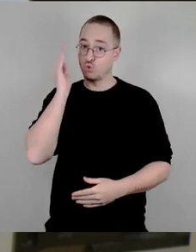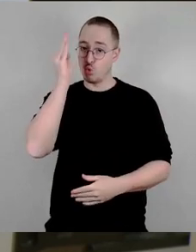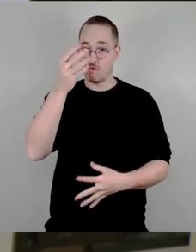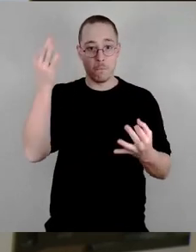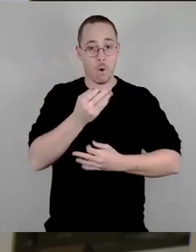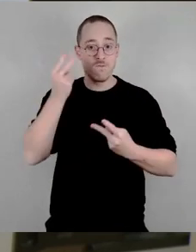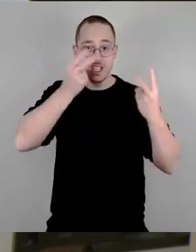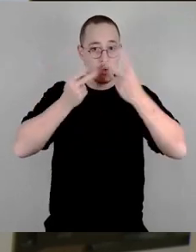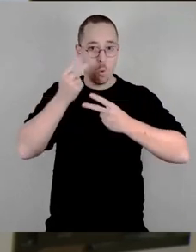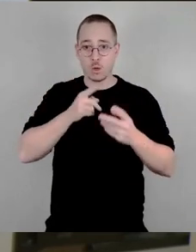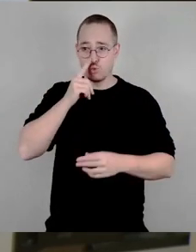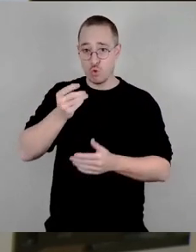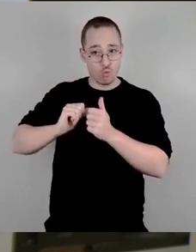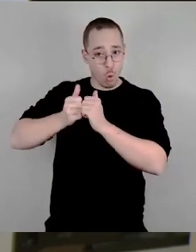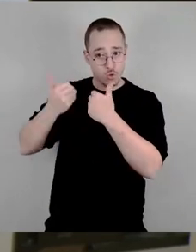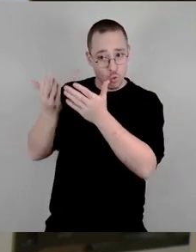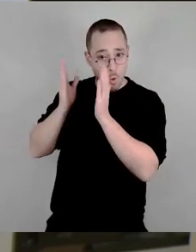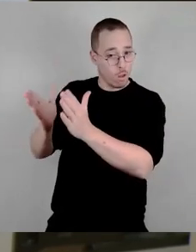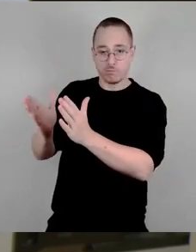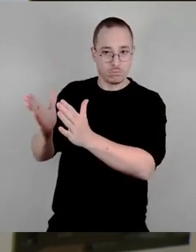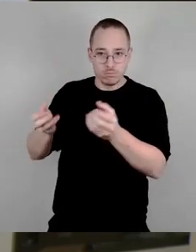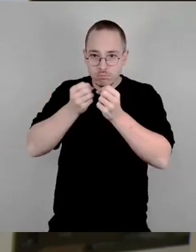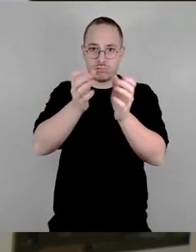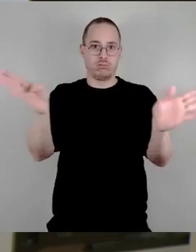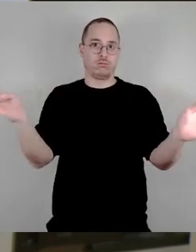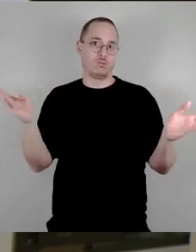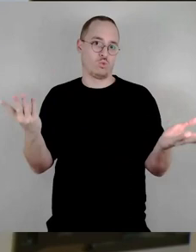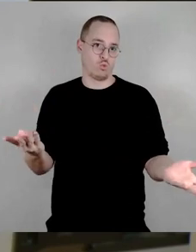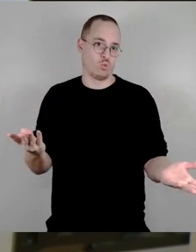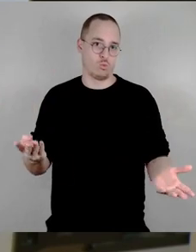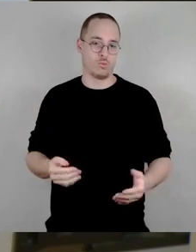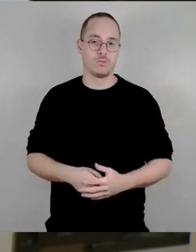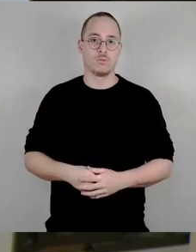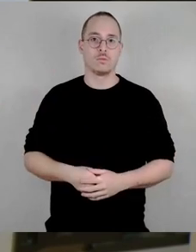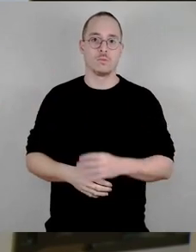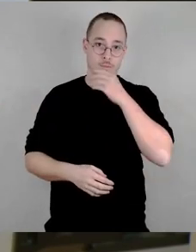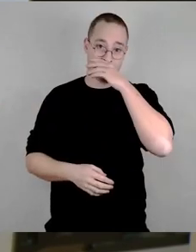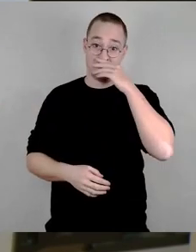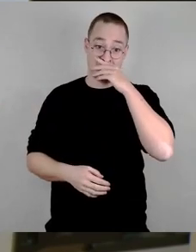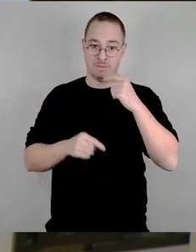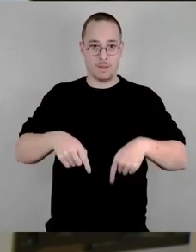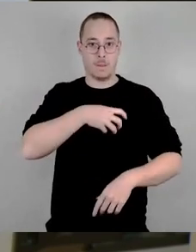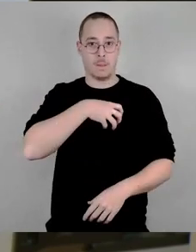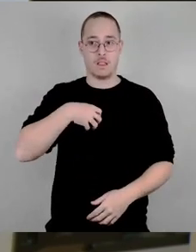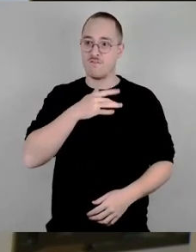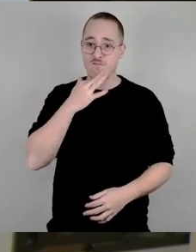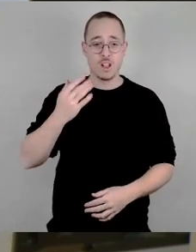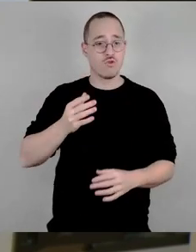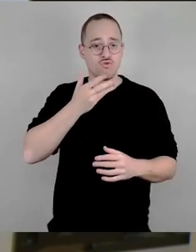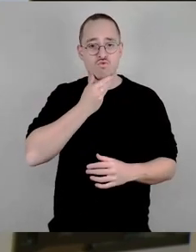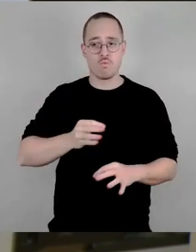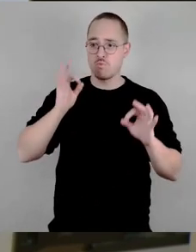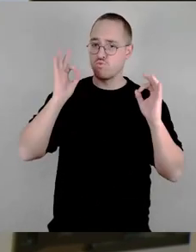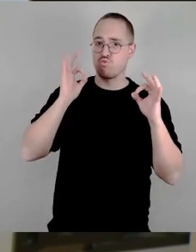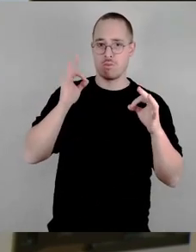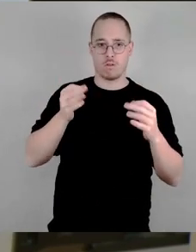Und abgesehen von dem, was an tollen Dingen, die wir in Dresden gebaut haben, die Frau Wagner schon